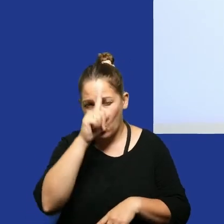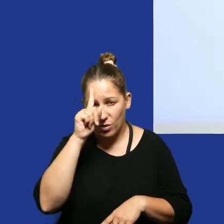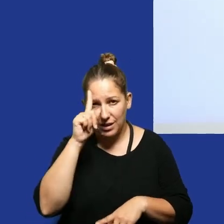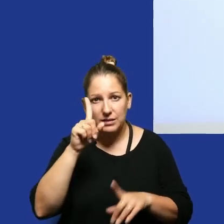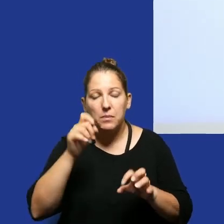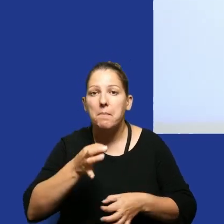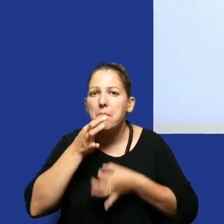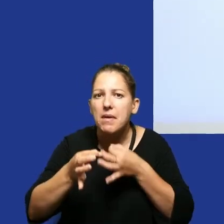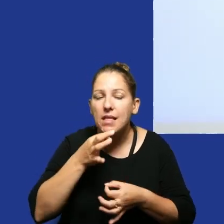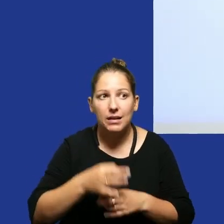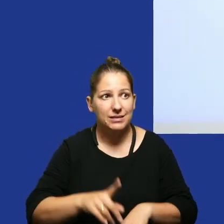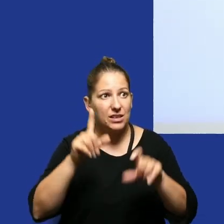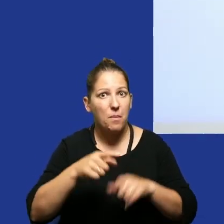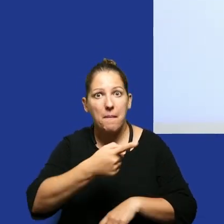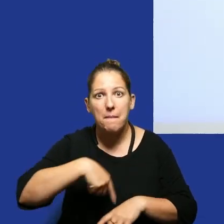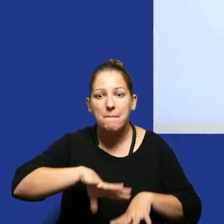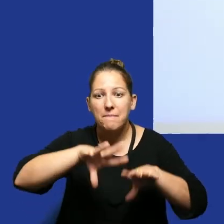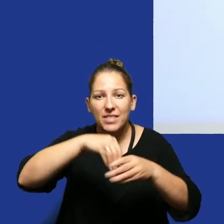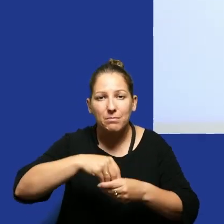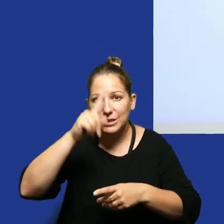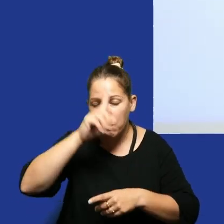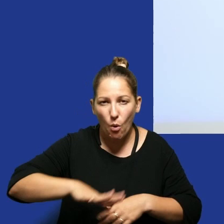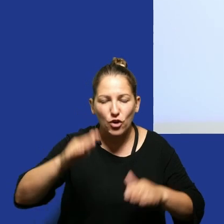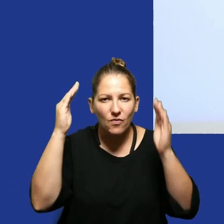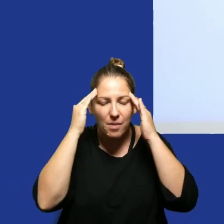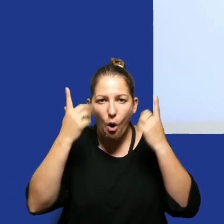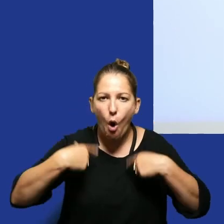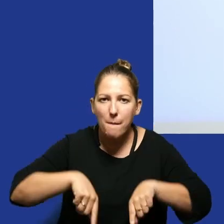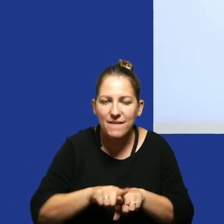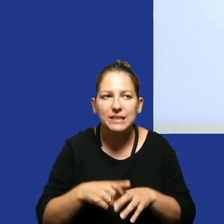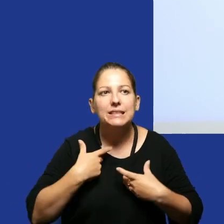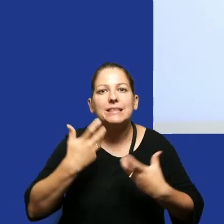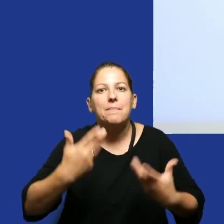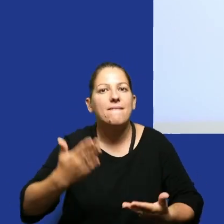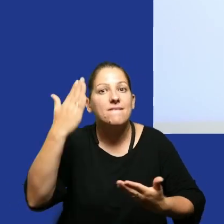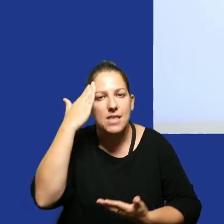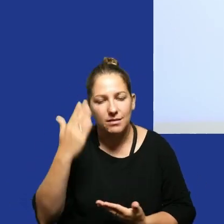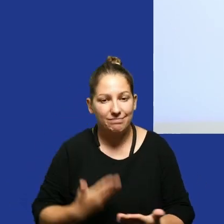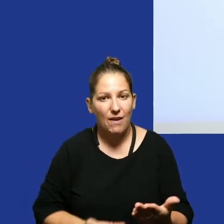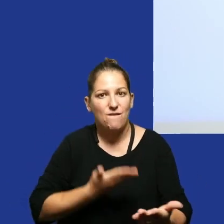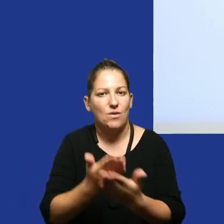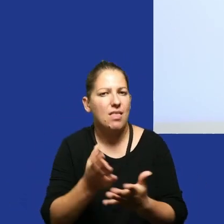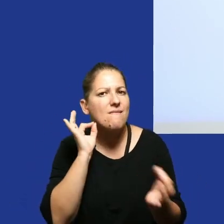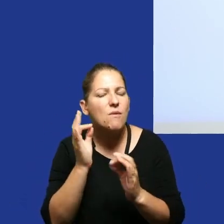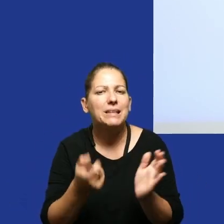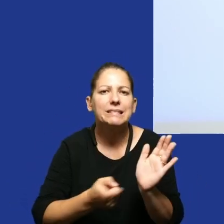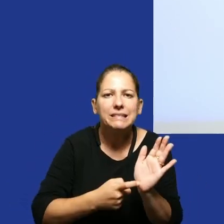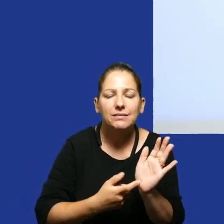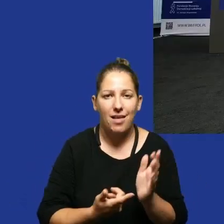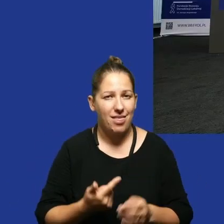zaczynają pytać zaczynamy być społeczeństwem świadomym obywatelskim chcemy wiedzieć składamy te wnioski i informacje